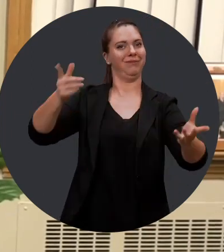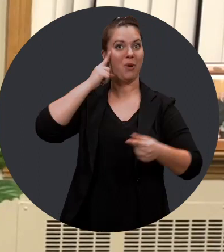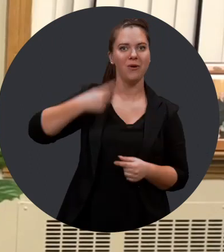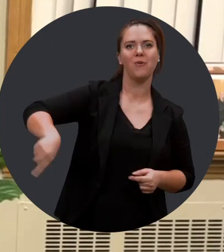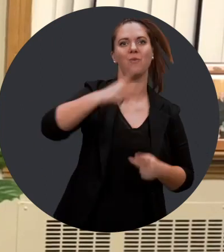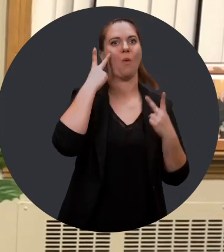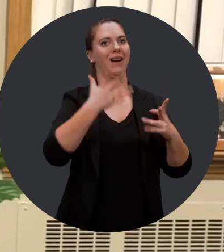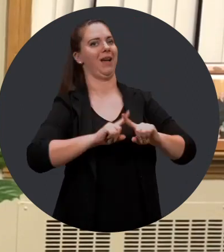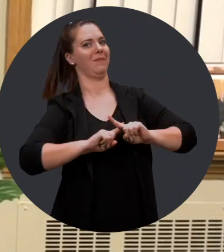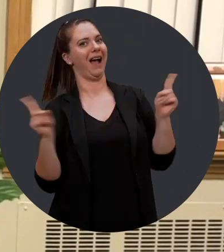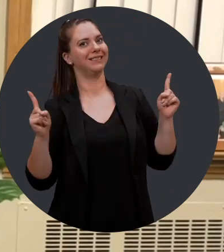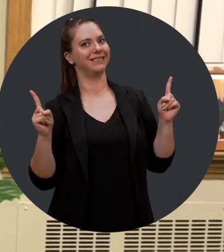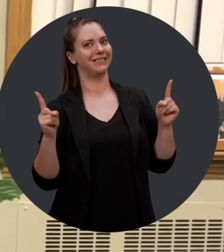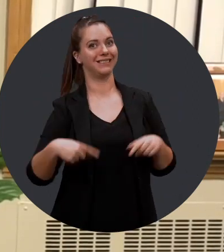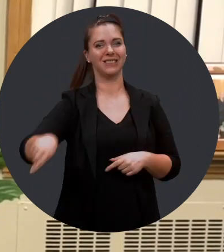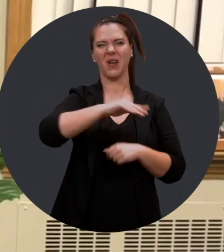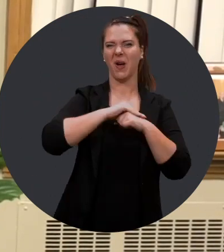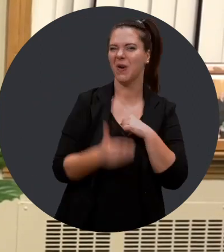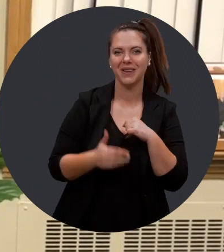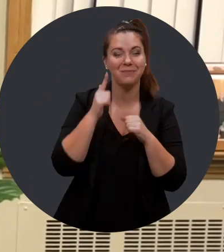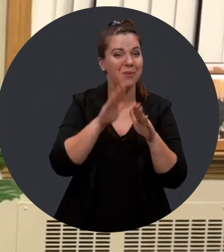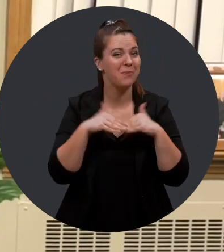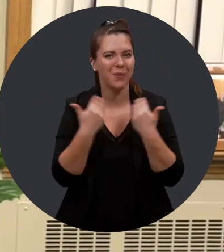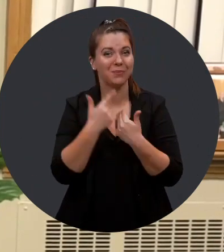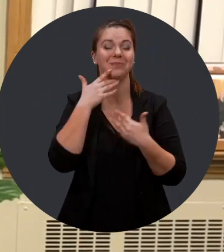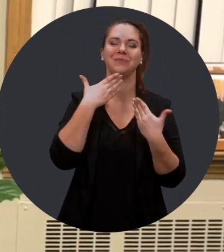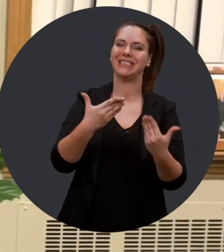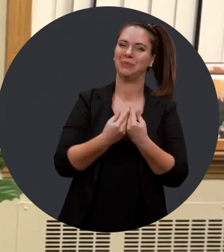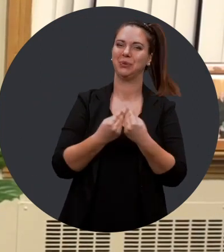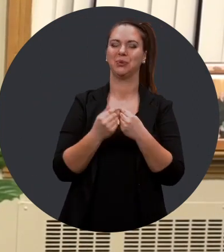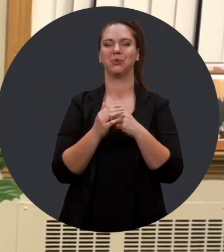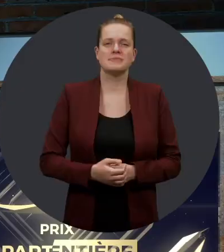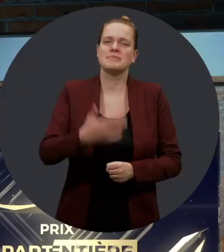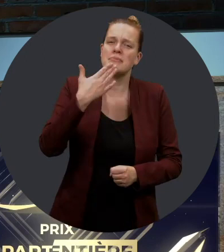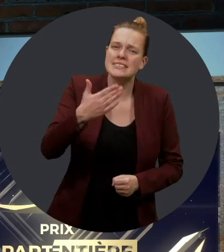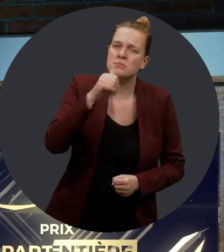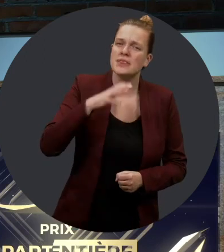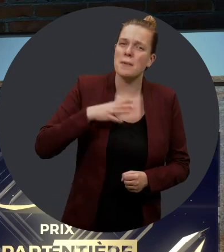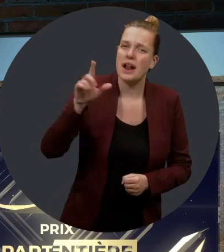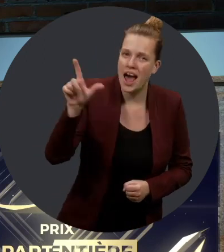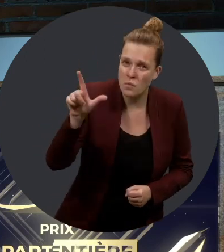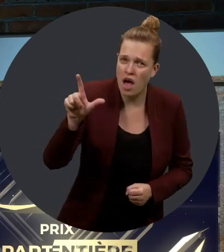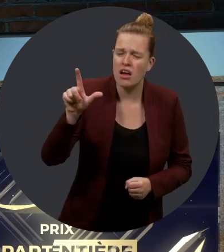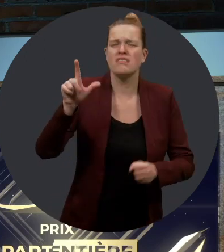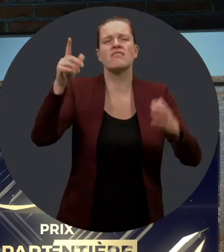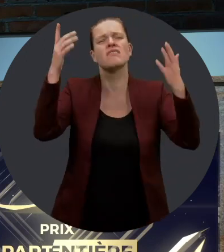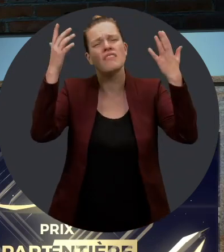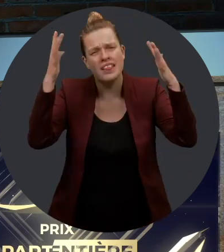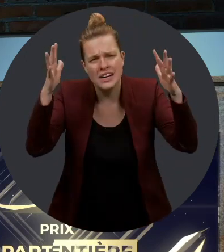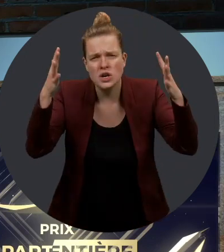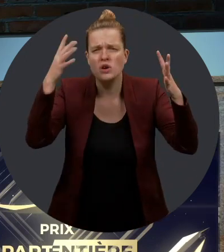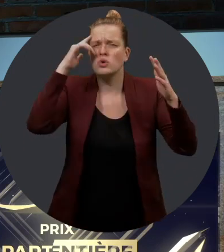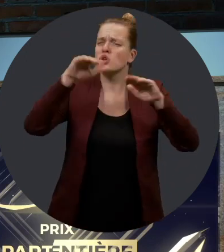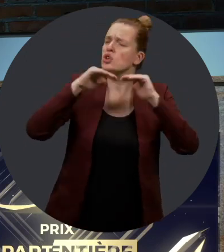infrastructure fait des choses différemment pour le bonheur de tous. Merci beaucoup. Merci beaucoup, Mme Lavoie, et encore une